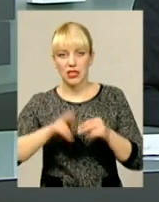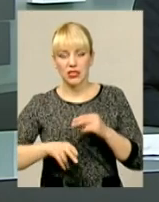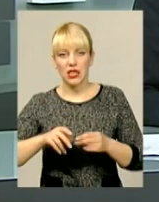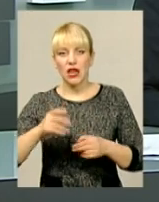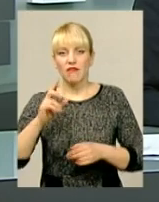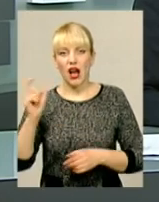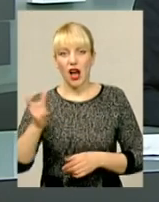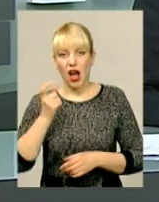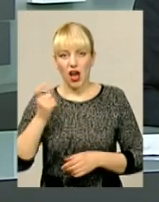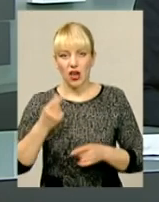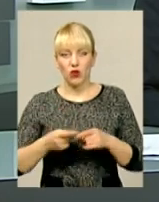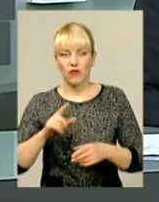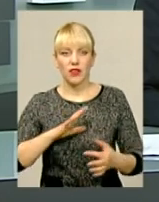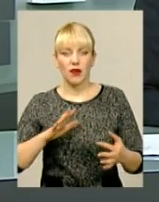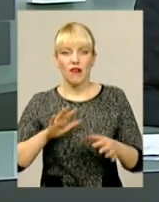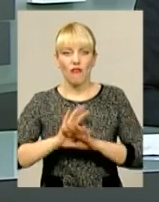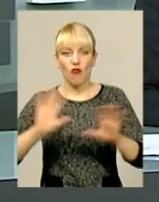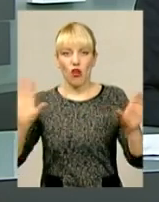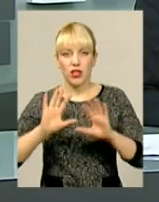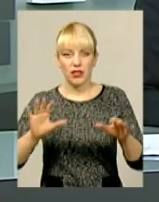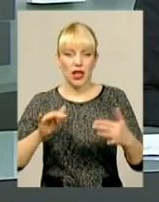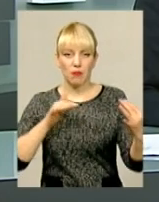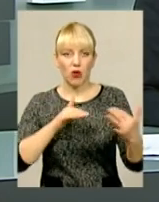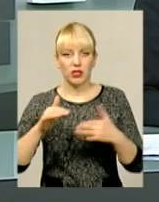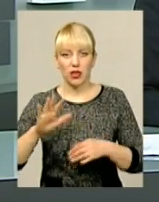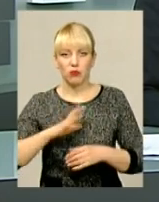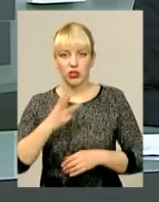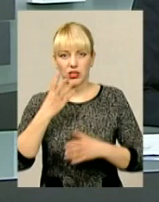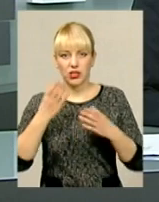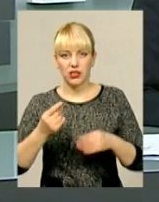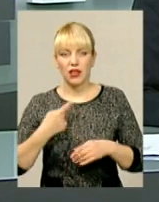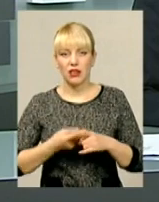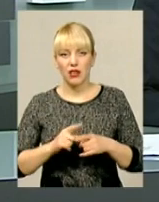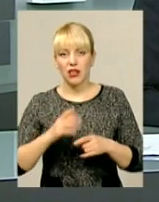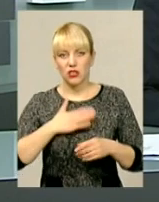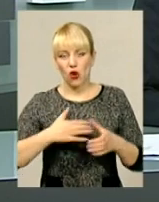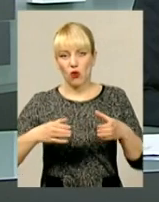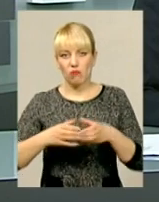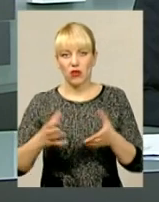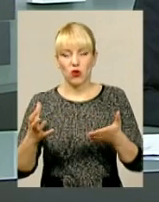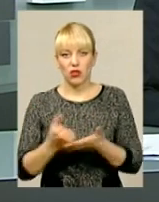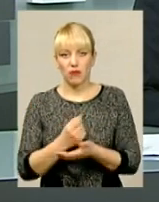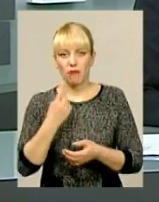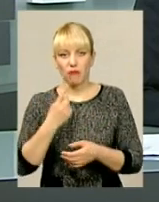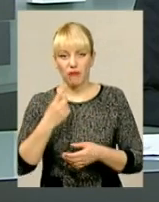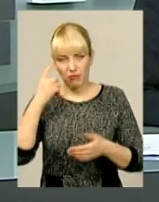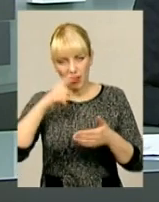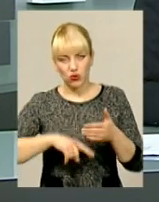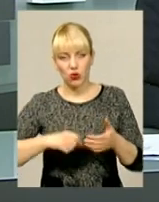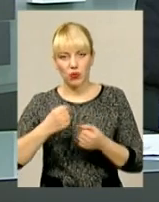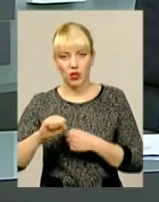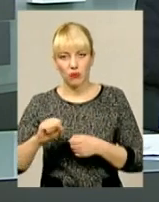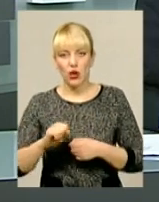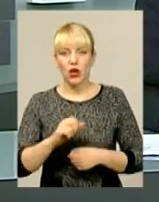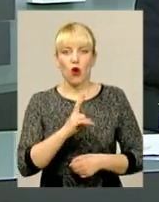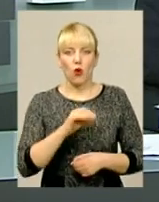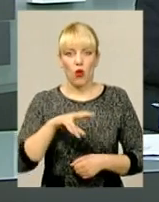Волейбольні баталії там тривали три дні. У першій з них наша команда отримала впевнену перемогу над Новоселицьким родничком «Колосом» з